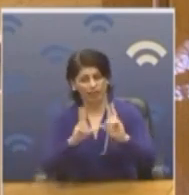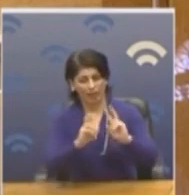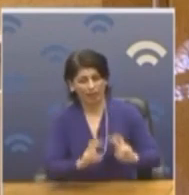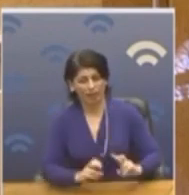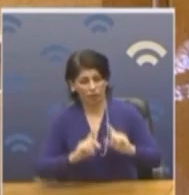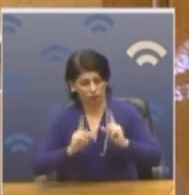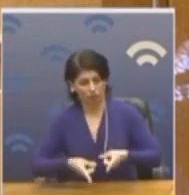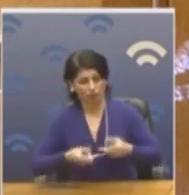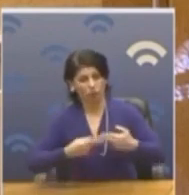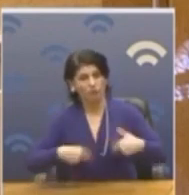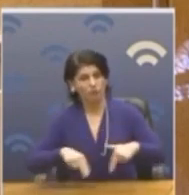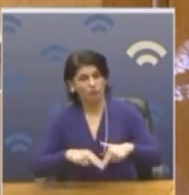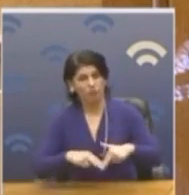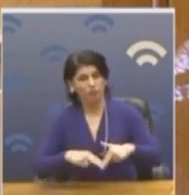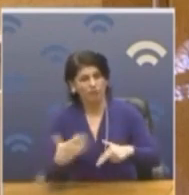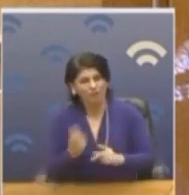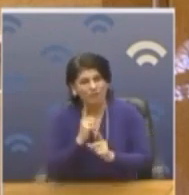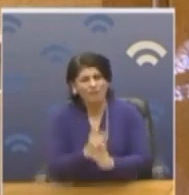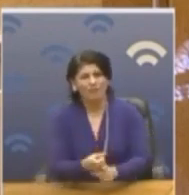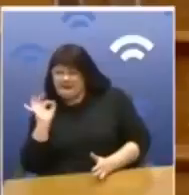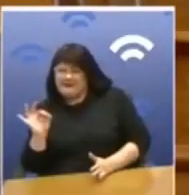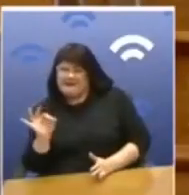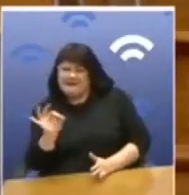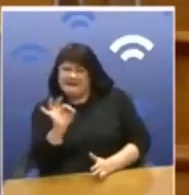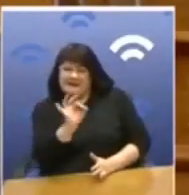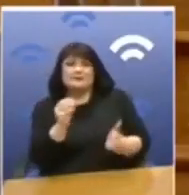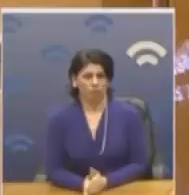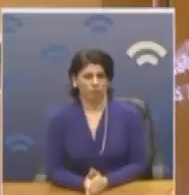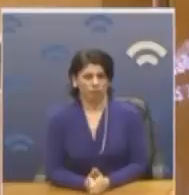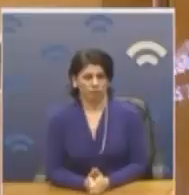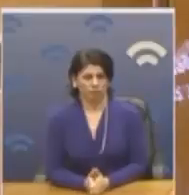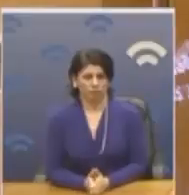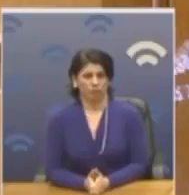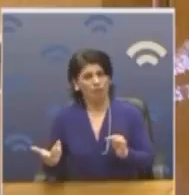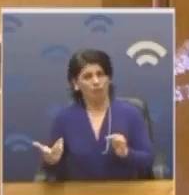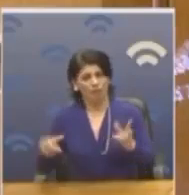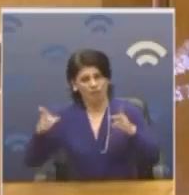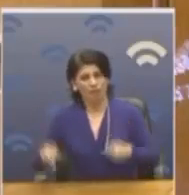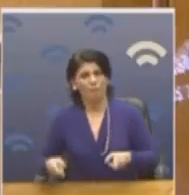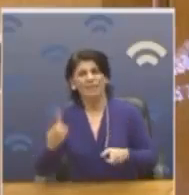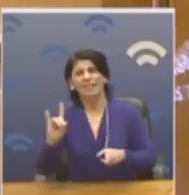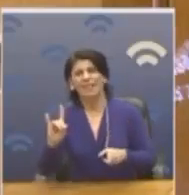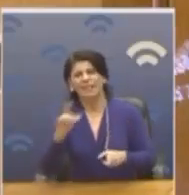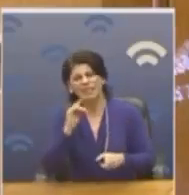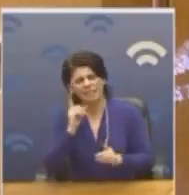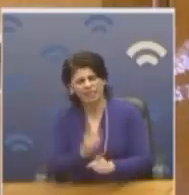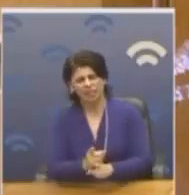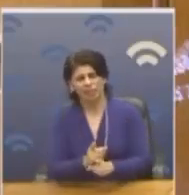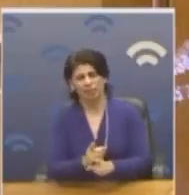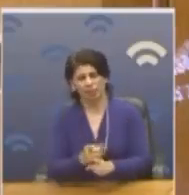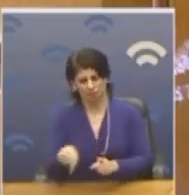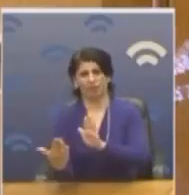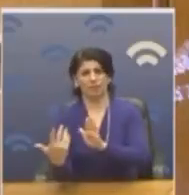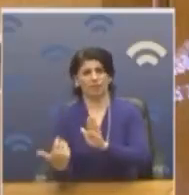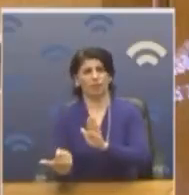Στις αποφάσεις των διοικητικών συμβουλίων Είναι συγκεκριμένη η απάντηση που ζητώ Δεν τα ξέρουμε Τι θα κάνετε με τον Ιρακλή Πείτε μου συγκεκριμένα Σας έχω εδώ